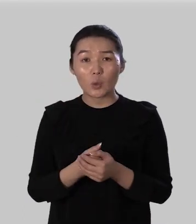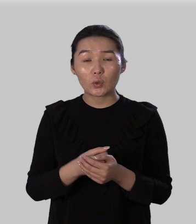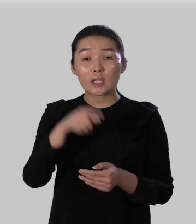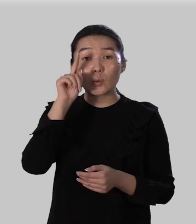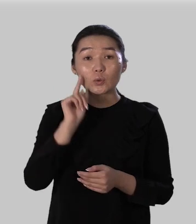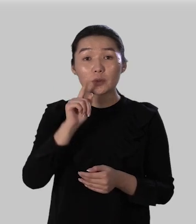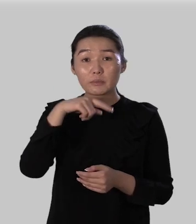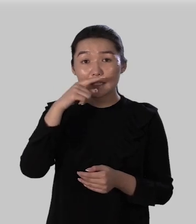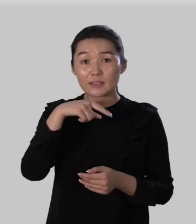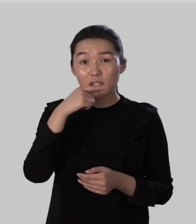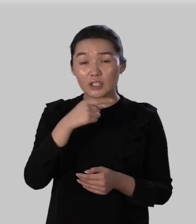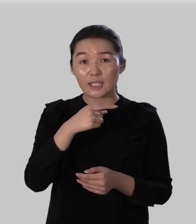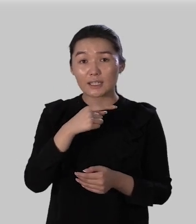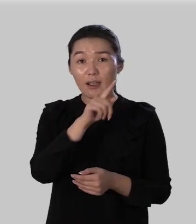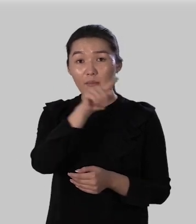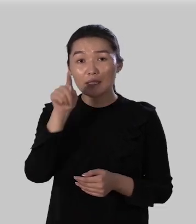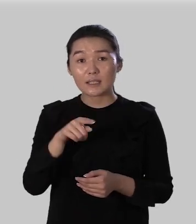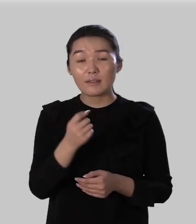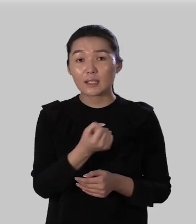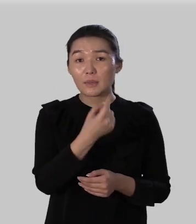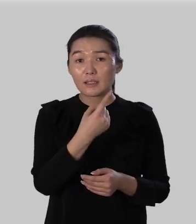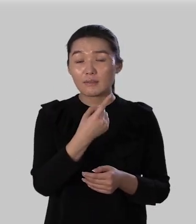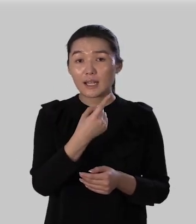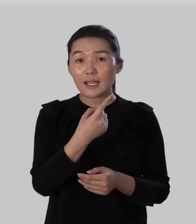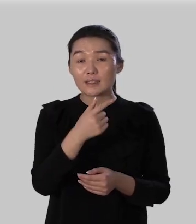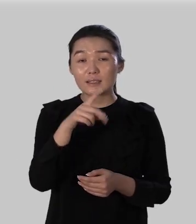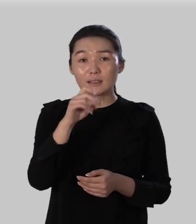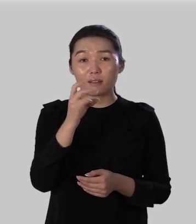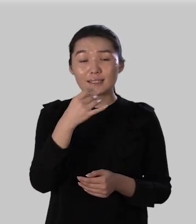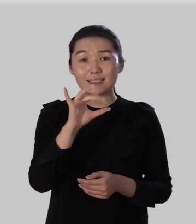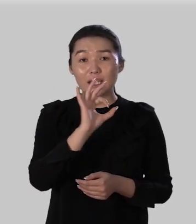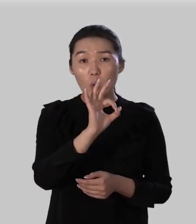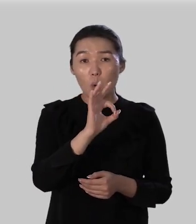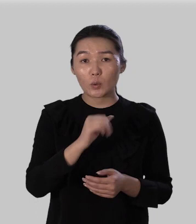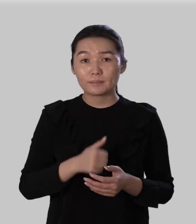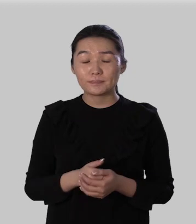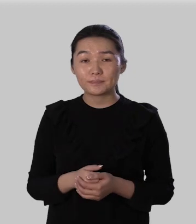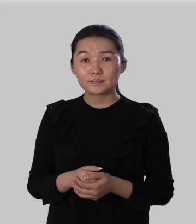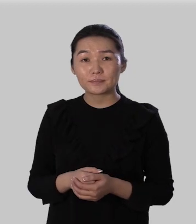обратите внимание в каких то для удобства произношения в приставке появляется беглый гласный о